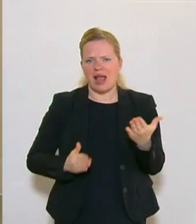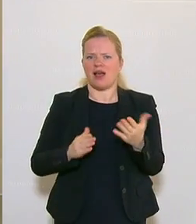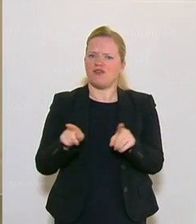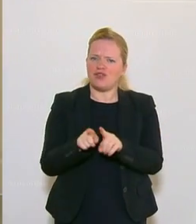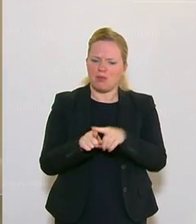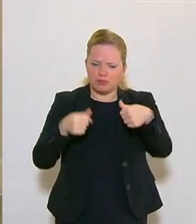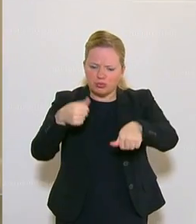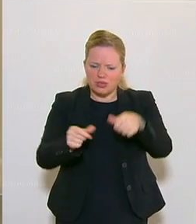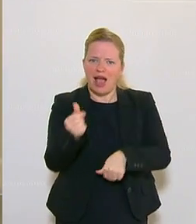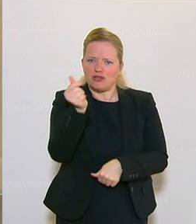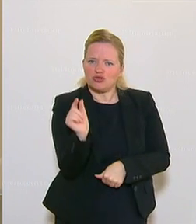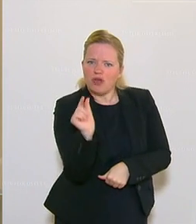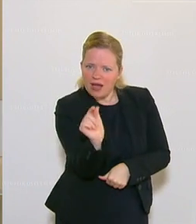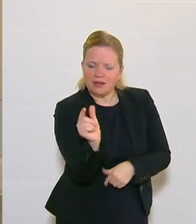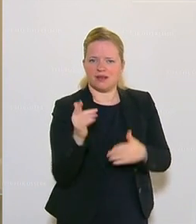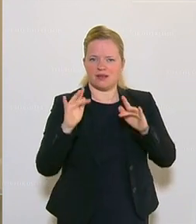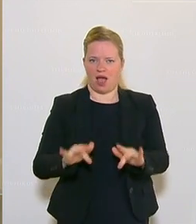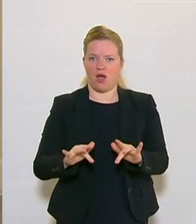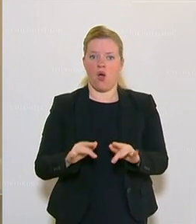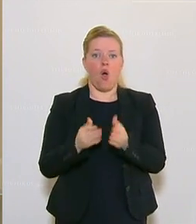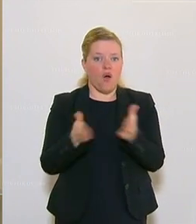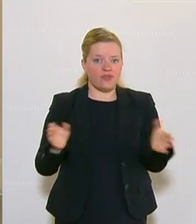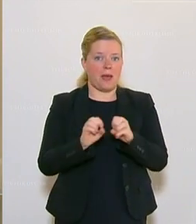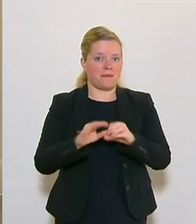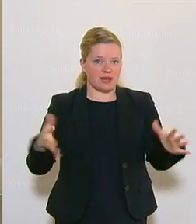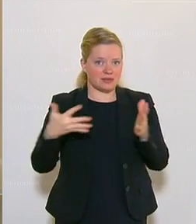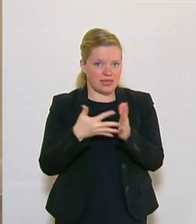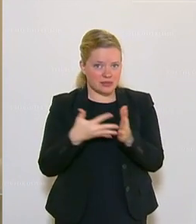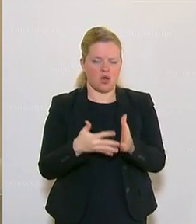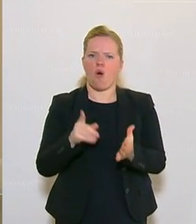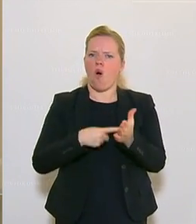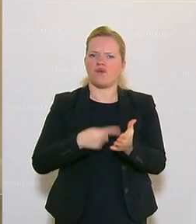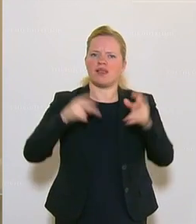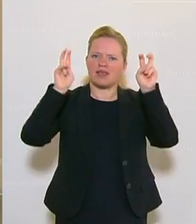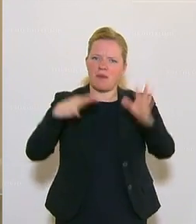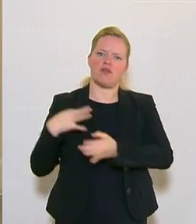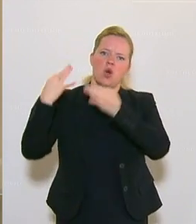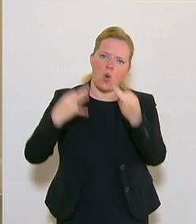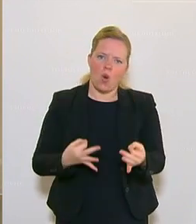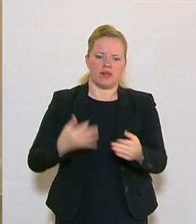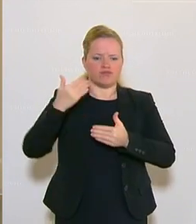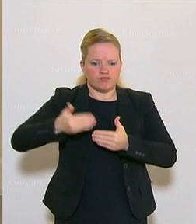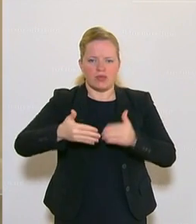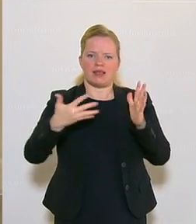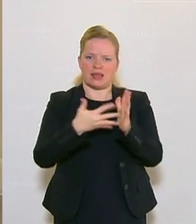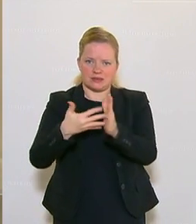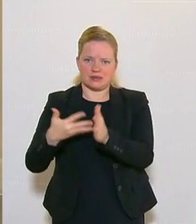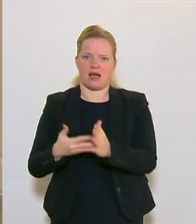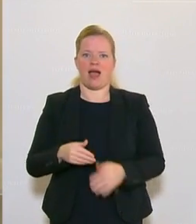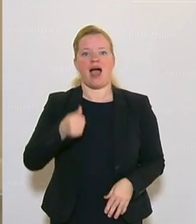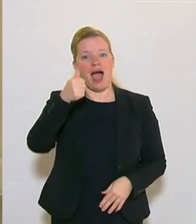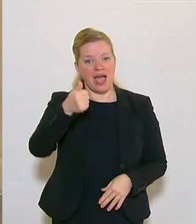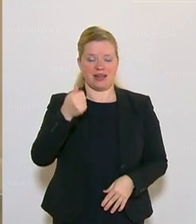Und wenn nach den öffentlichen Massentests jetzt viel über Wiederholungen und regelmäßiges Testen gesprochen wird, dann wäre ein